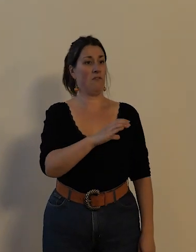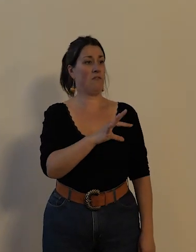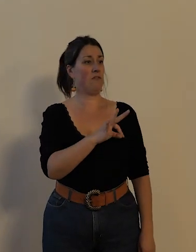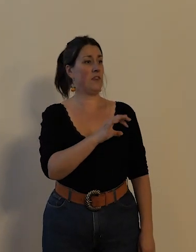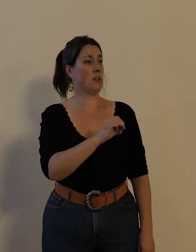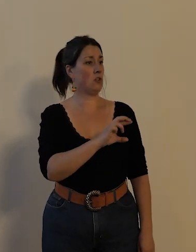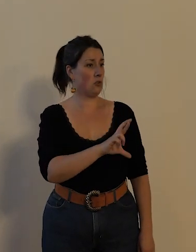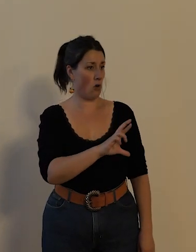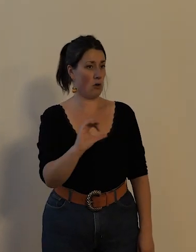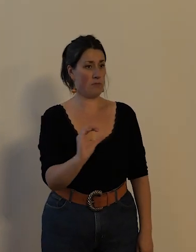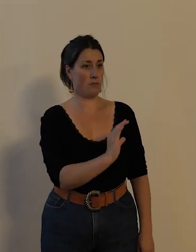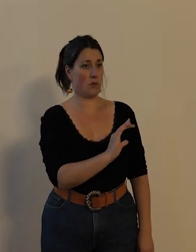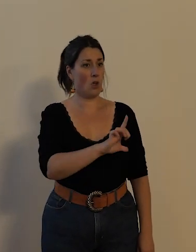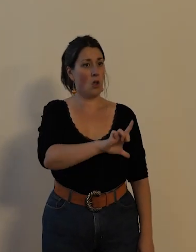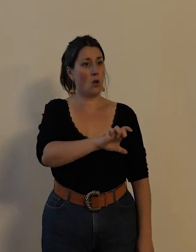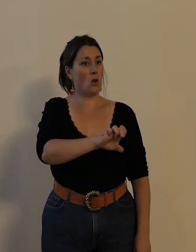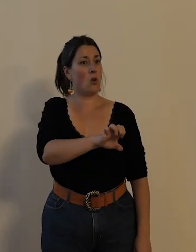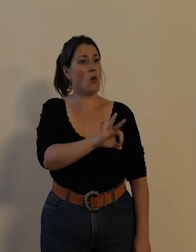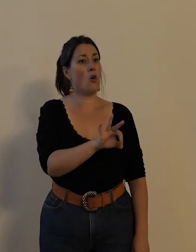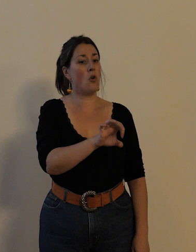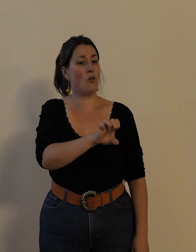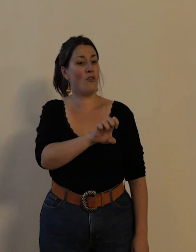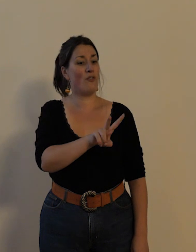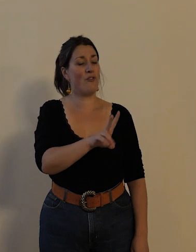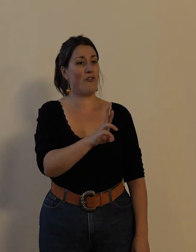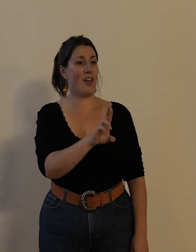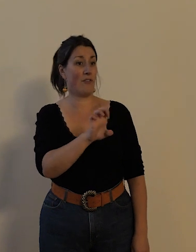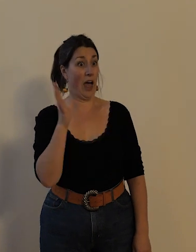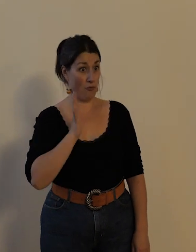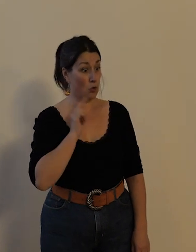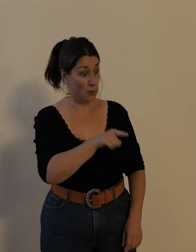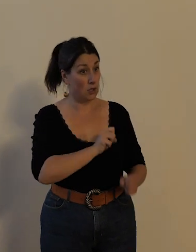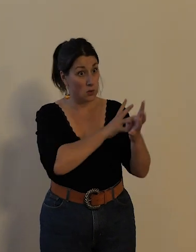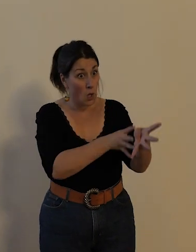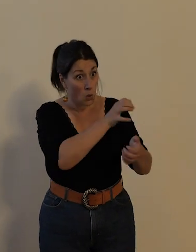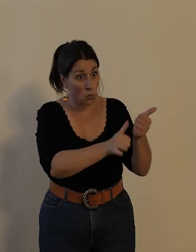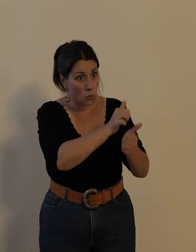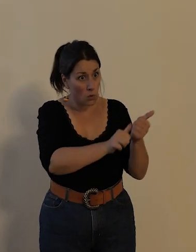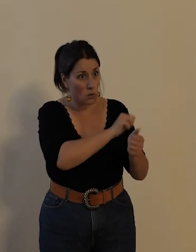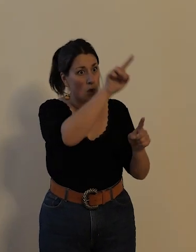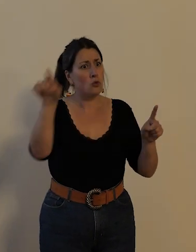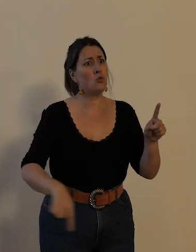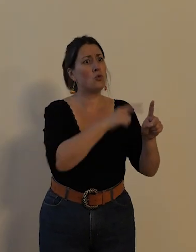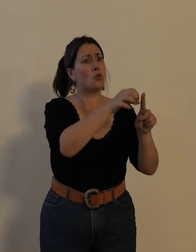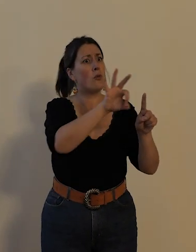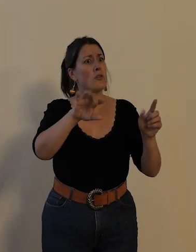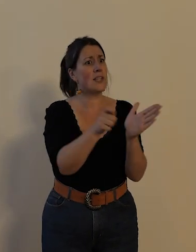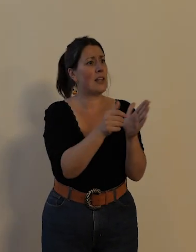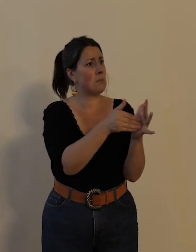Victor Lefèvre coureur cycliste ayant participé au premier tour de France de 1903